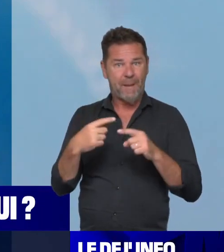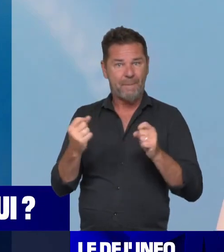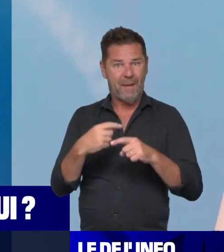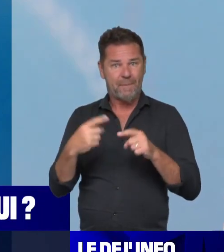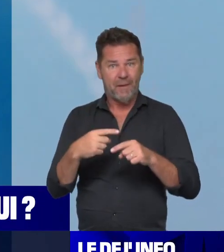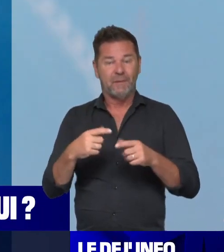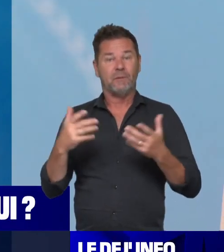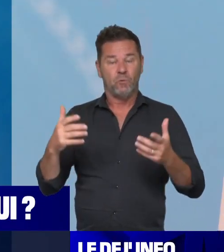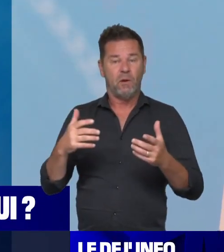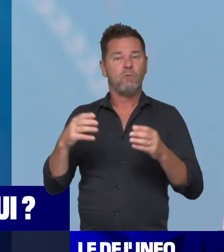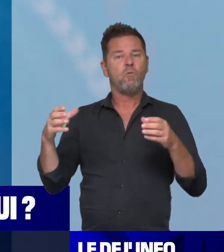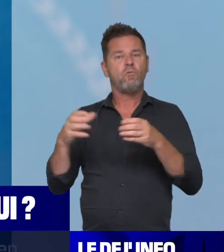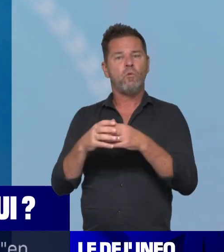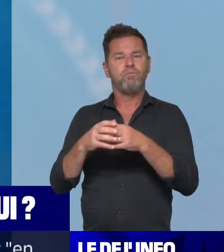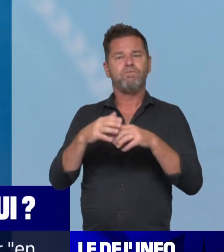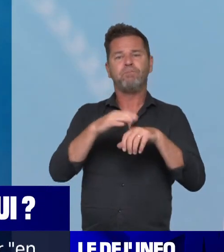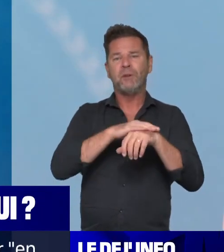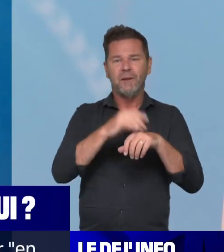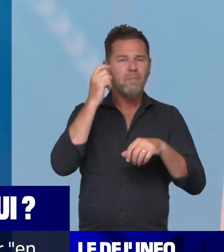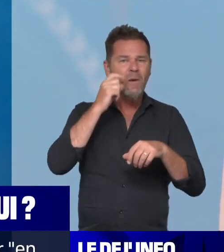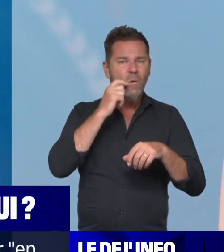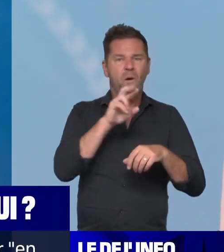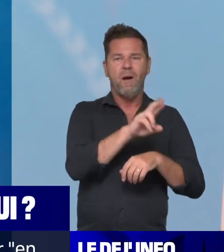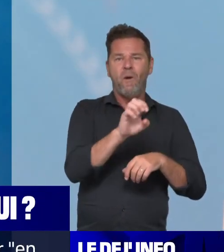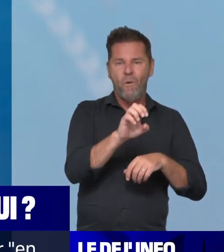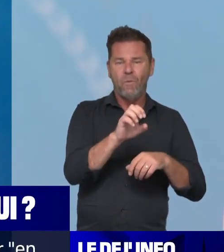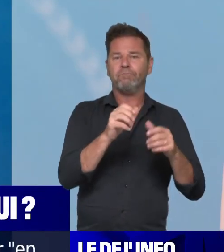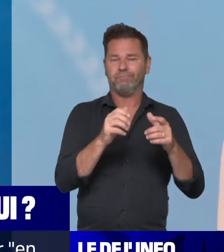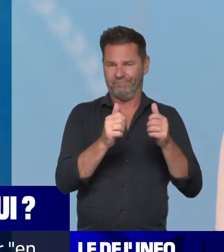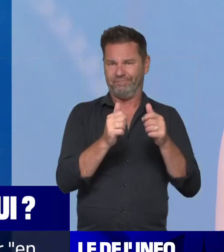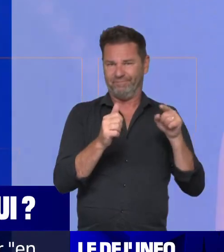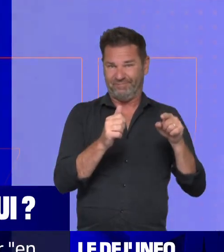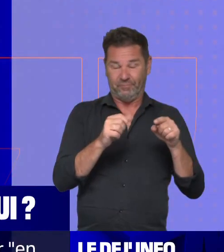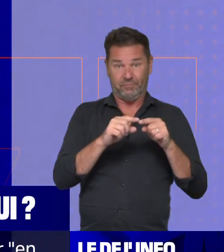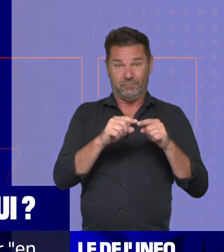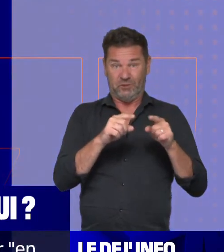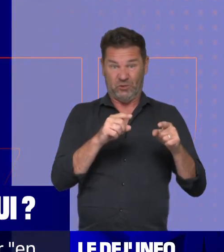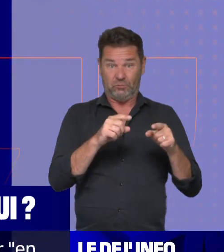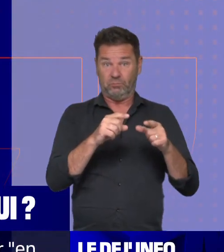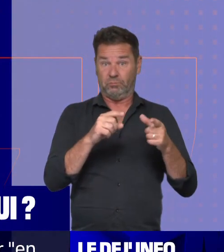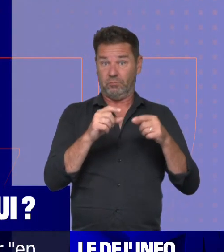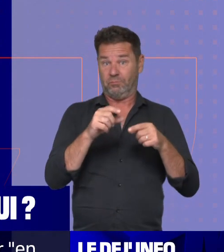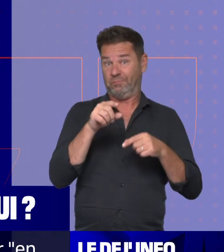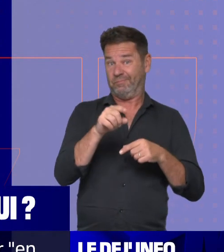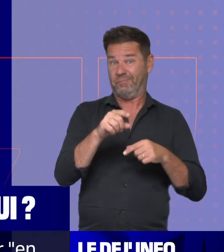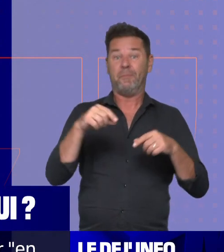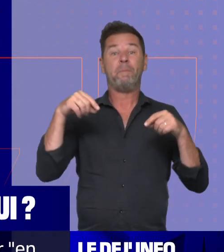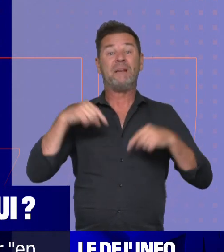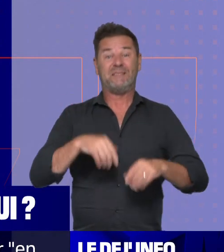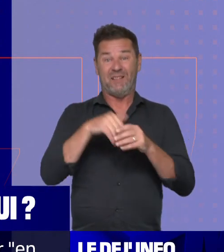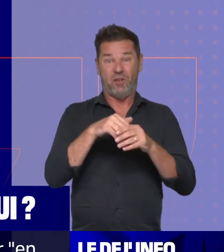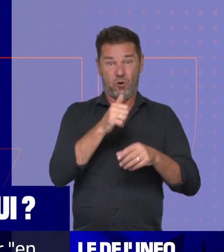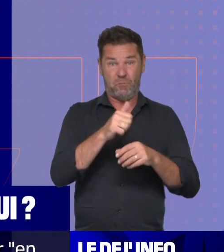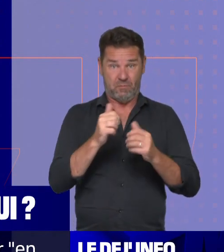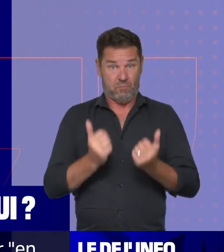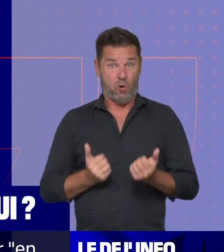du parti Renaissance. Ensemble, Gérald Darmanin, qui appelle à travailler avec les Républicains. C'est quelque chose d